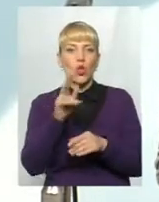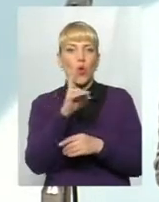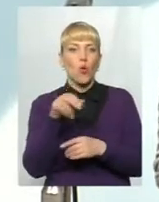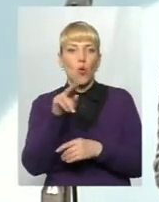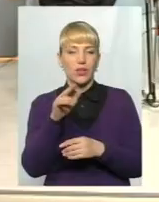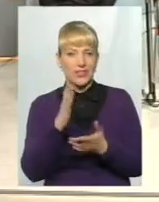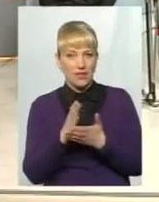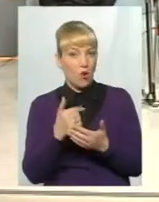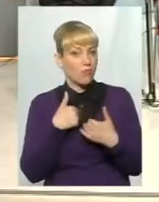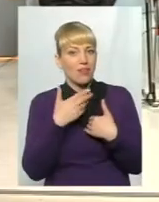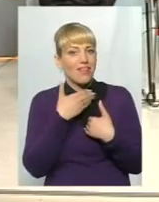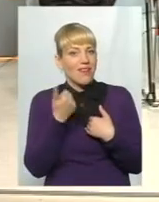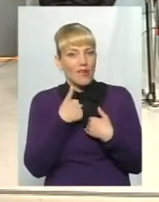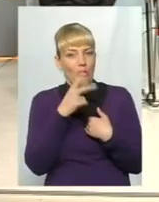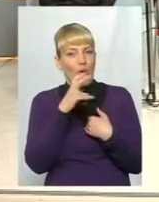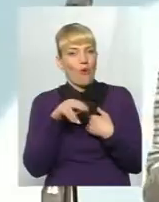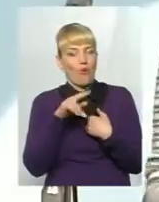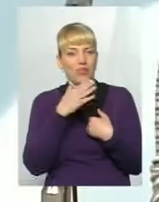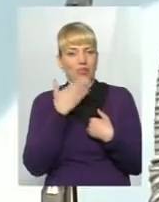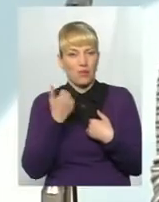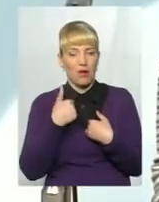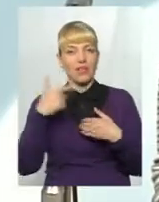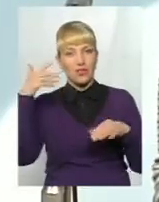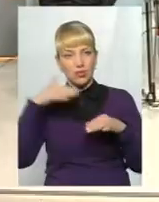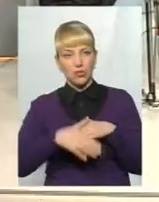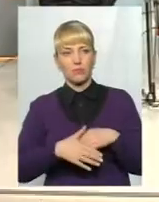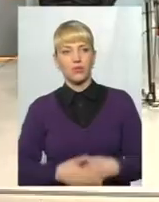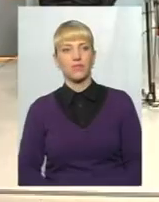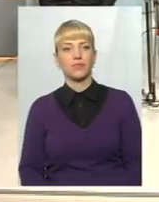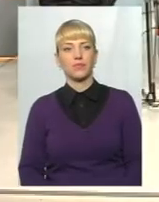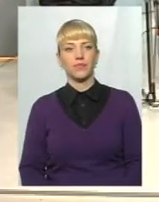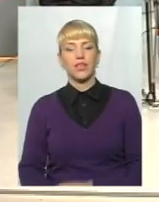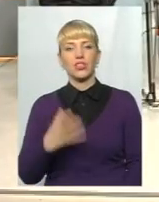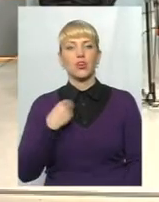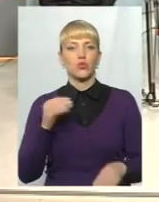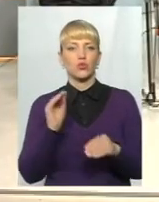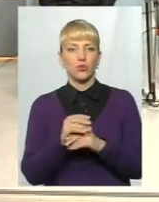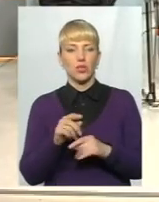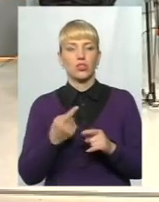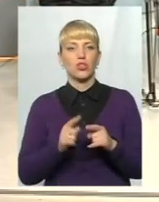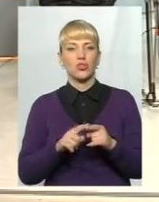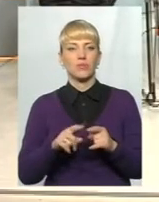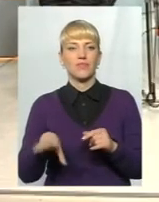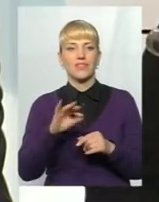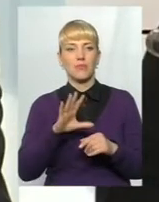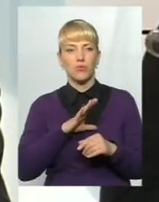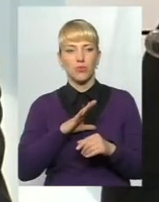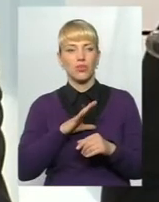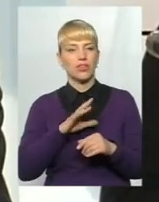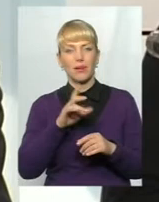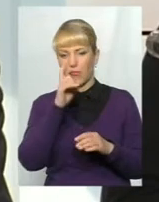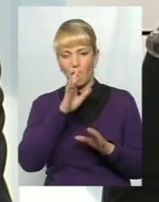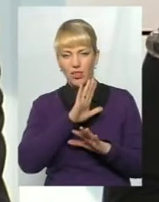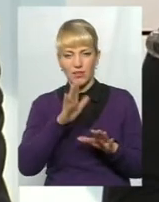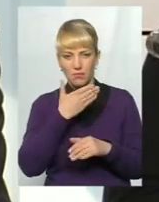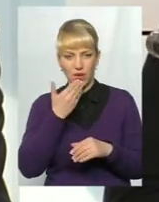який ми не знаємо. Те, що немає в громадськості. зрозумів, Олежа, 10 секунд. Хочу ще додати до цього, щоб не все було так пасмурно і погано, тому що